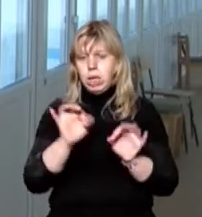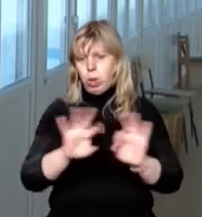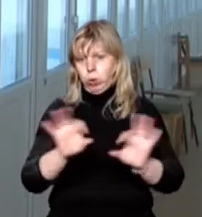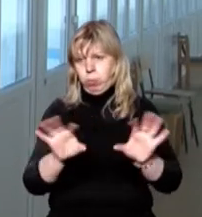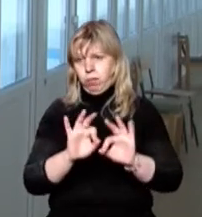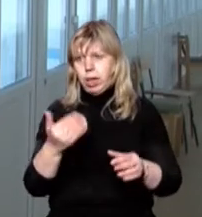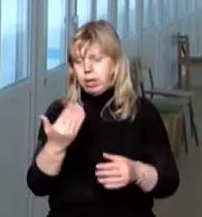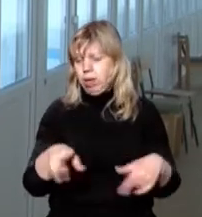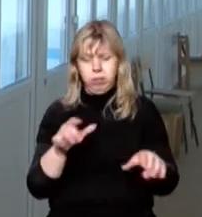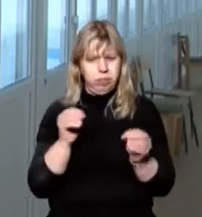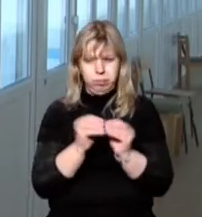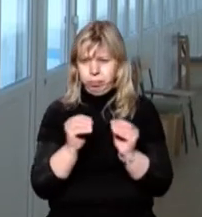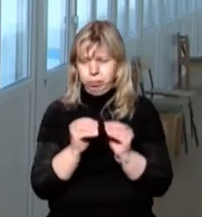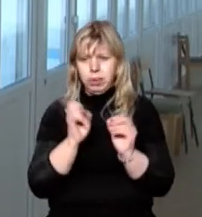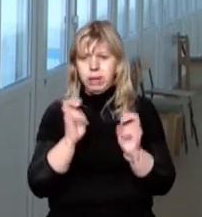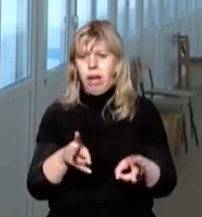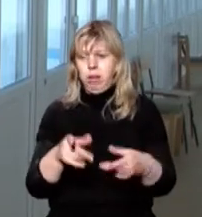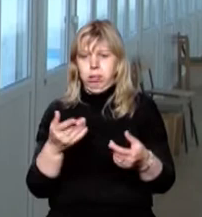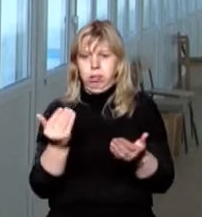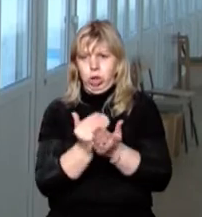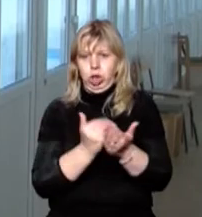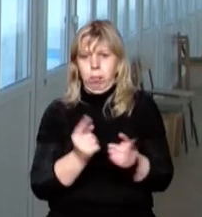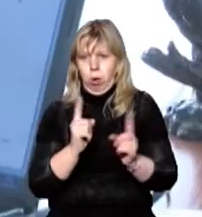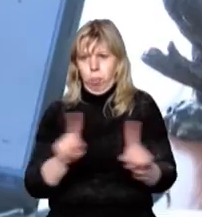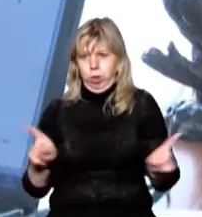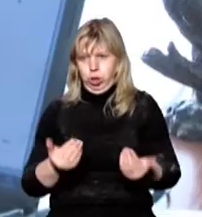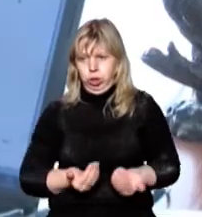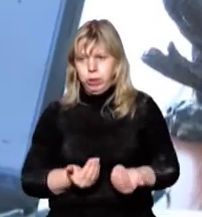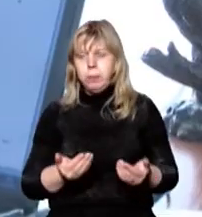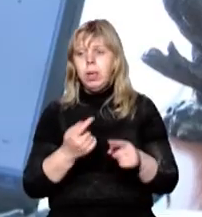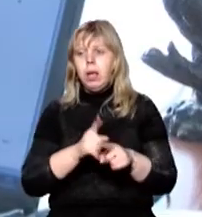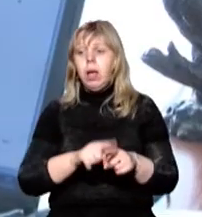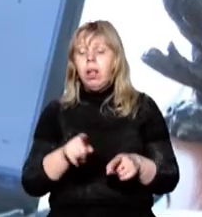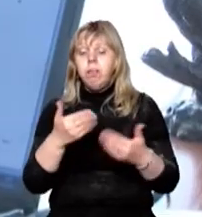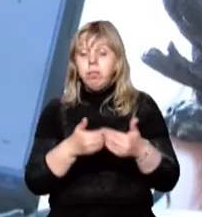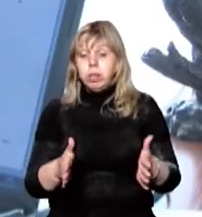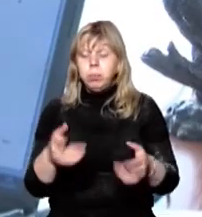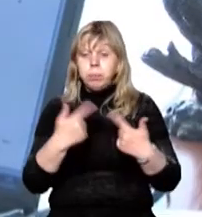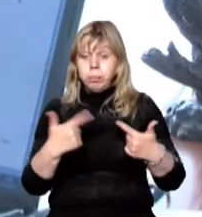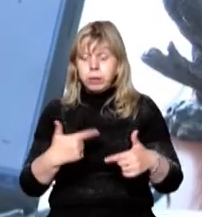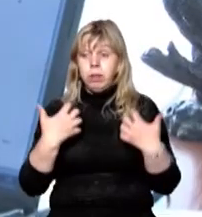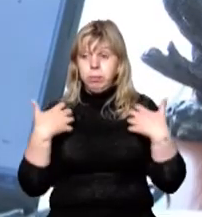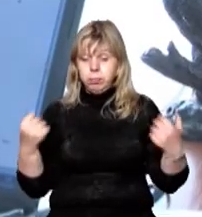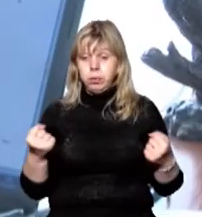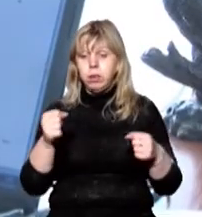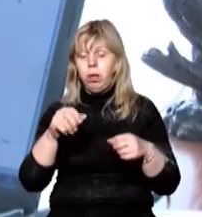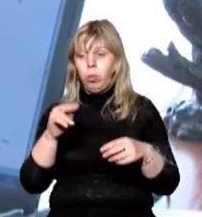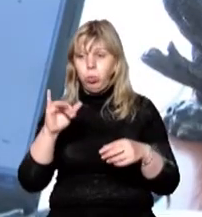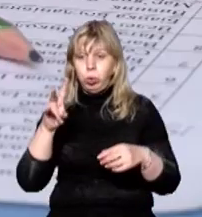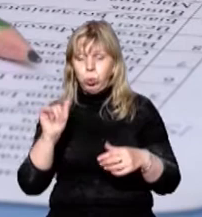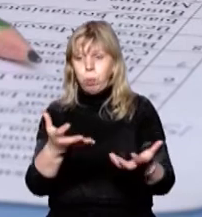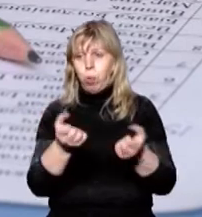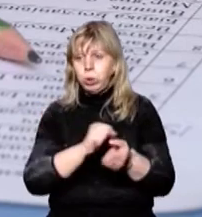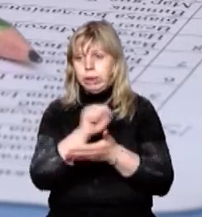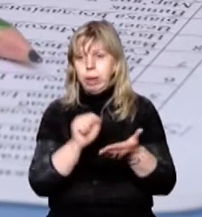розповідали їм так само, як у звичайному режимі. Після іспитів випускники факультету здоров'я та фізичного виховання УЖНУ